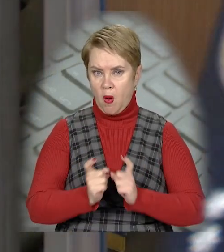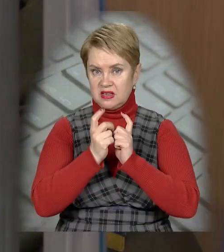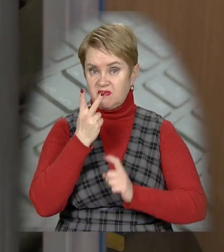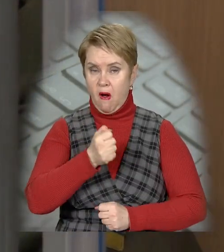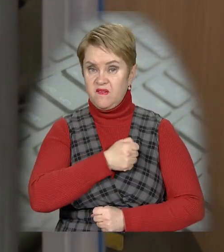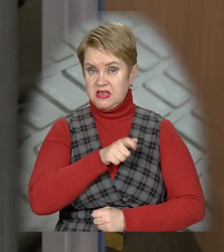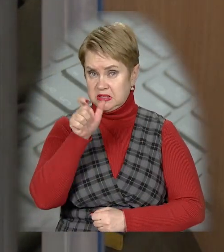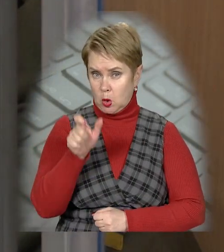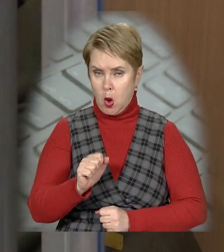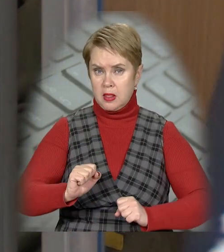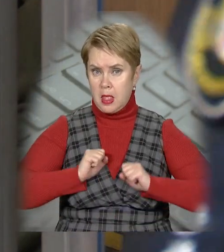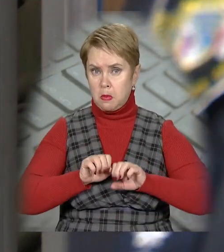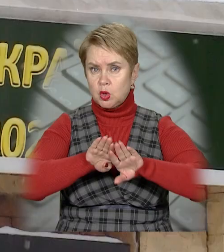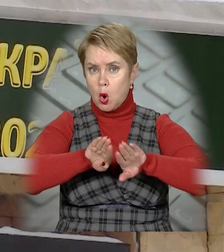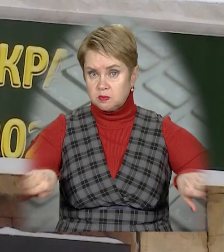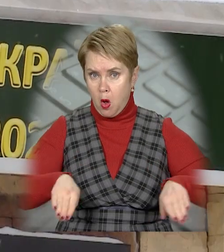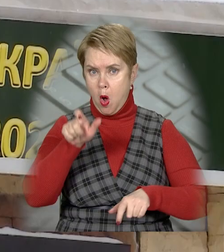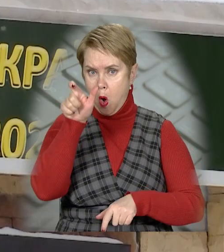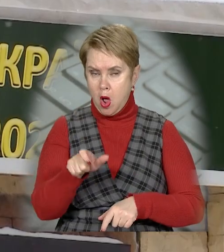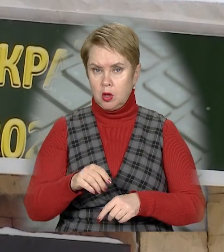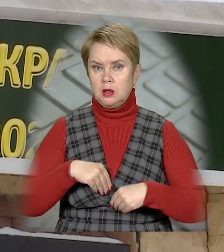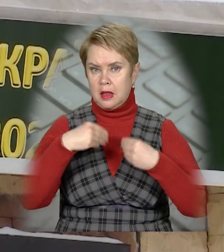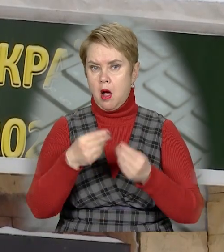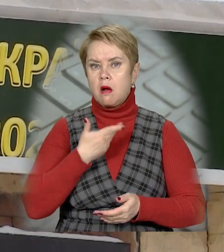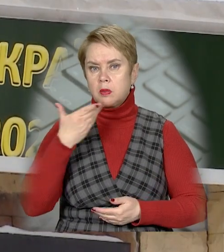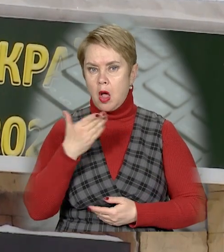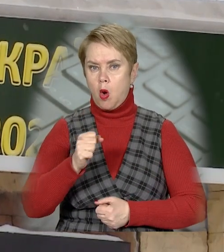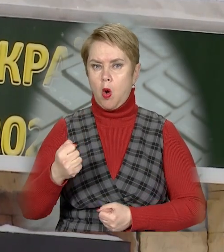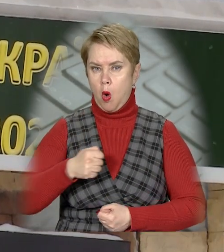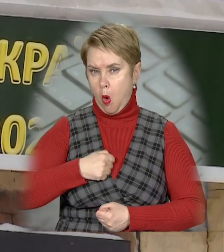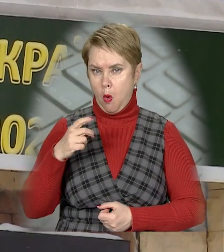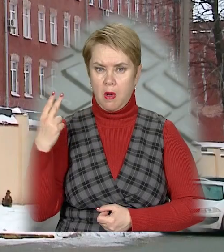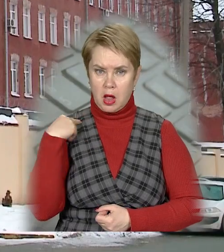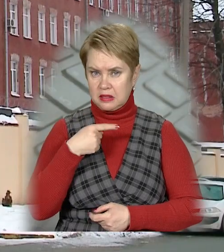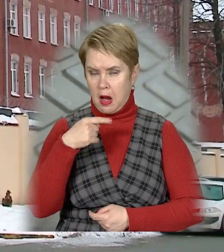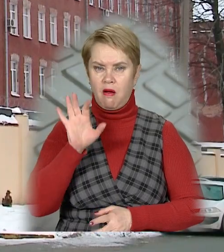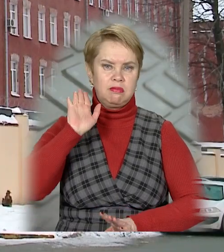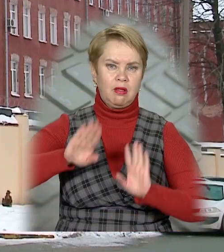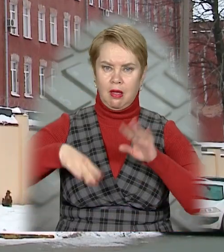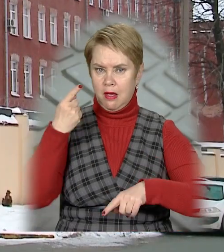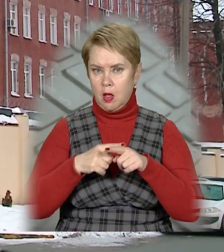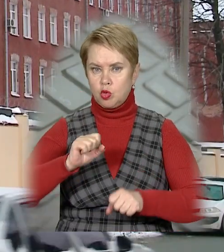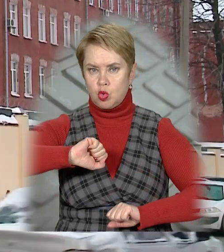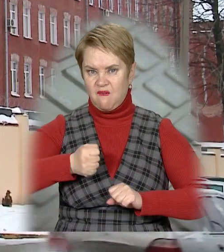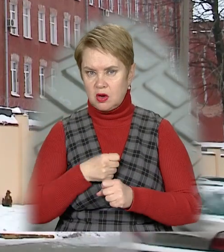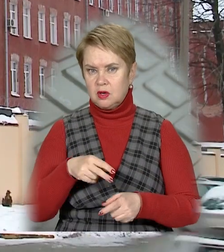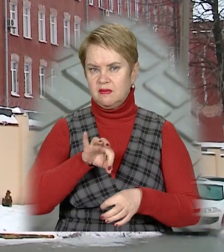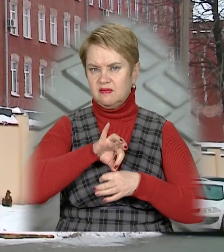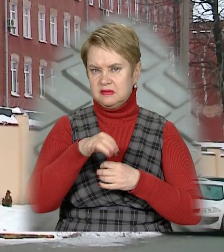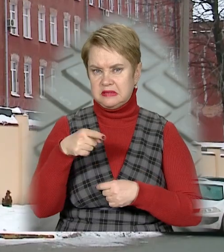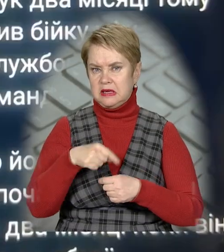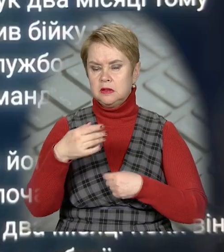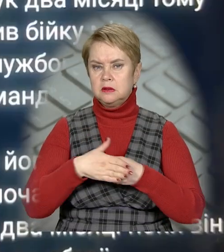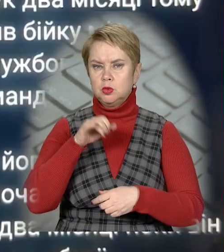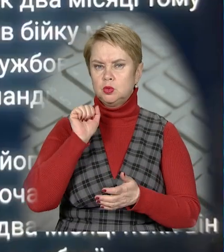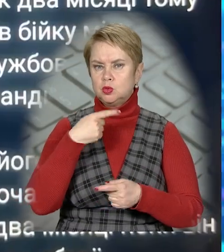конфлікт з двома військовими, намагався розборонити опонентів та доклав прибійку командиру взводу. Той проігнорував інцидент. Товариши визнали Артемія